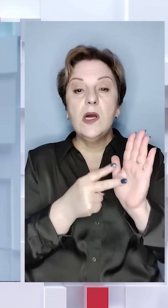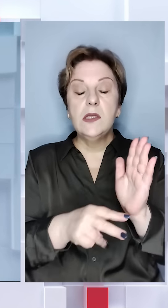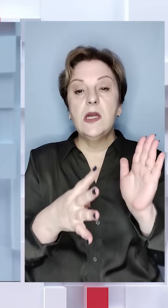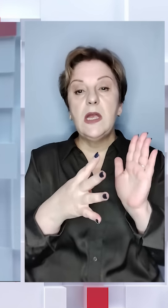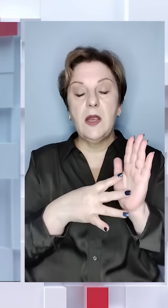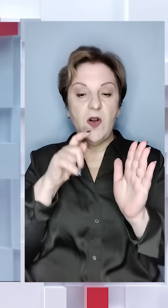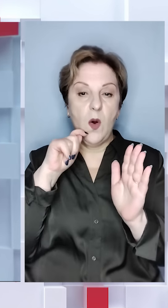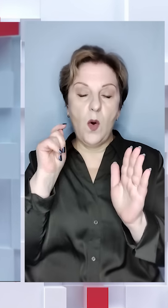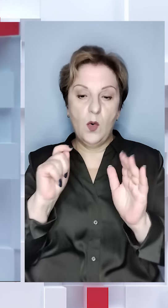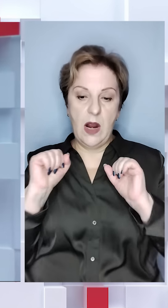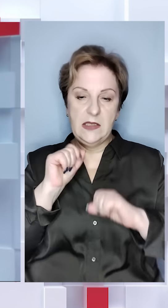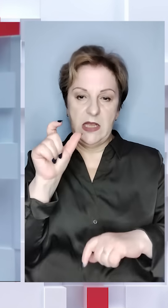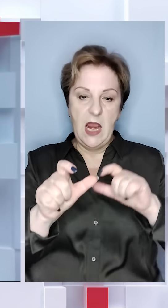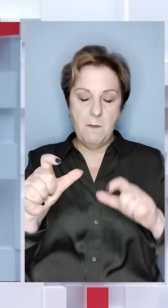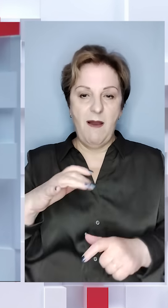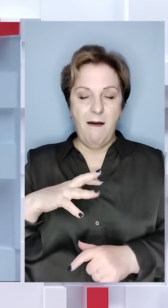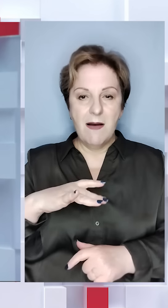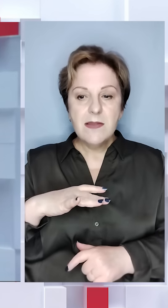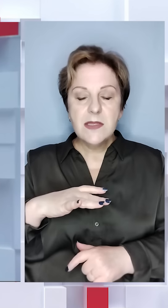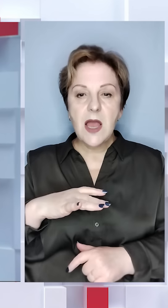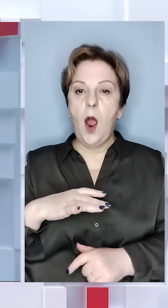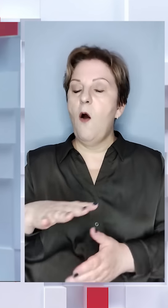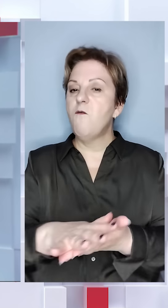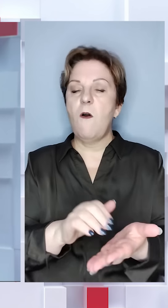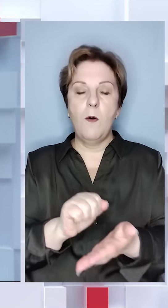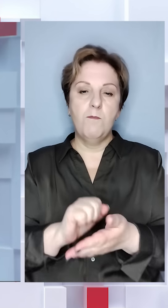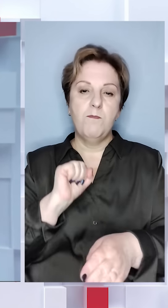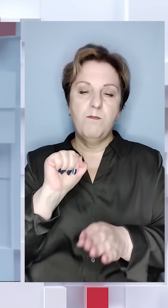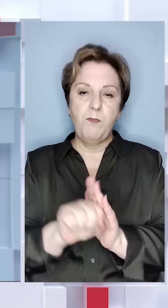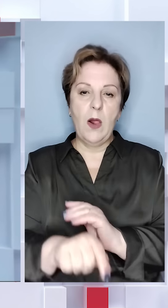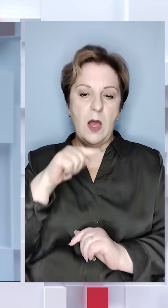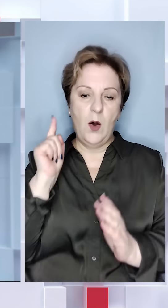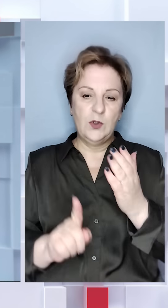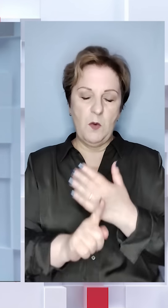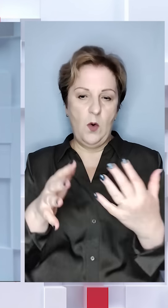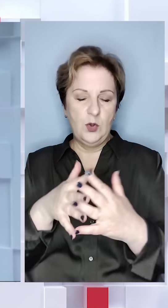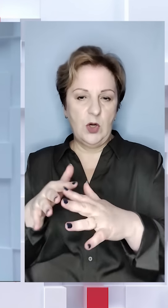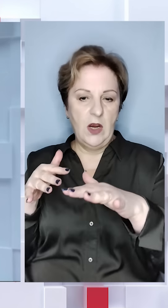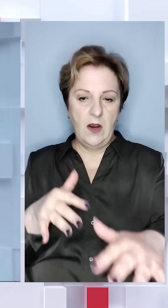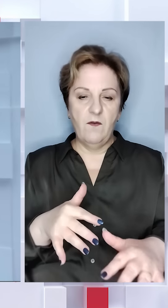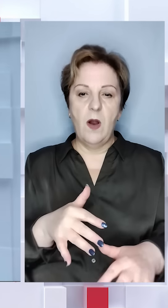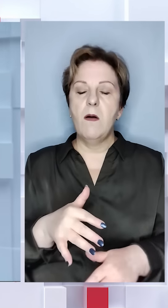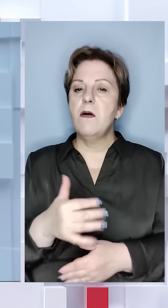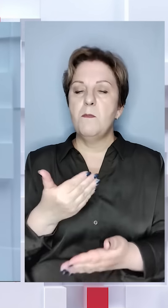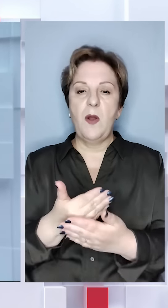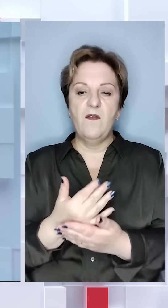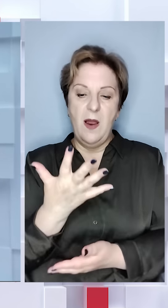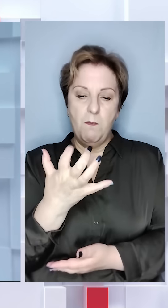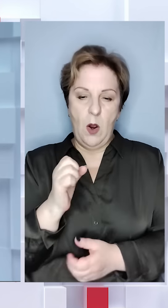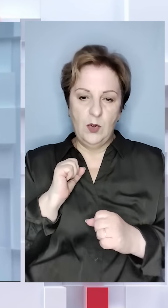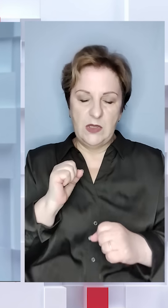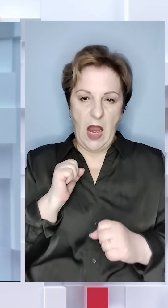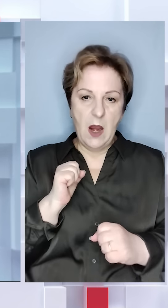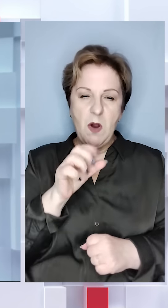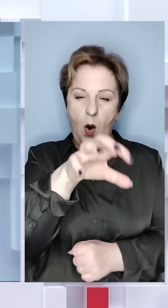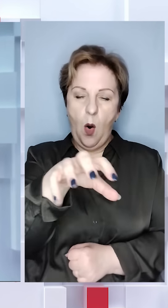479 українських спортсменів та тренерів вбила Росія з початку повномасштабного вторгнення. Понад півтисячі спортсменів,